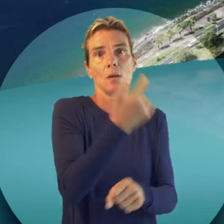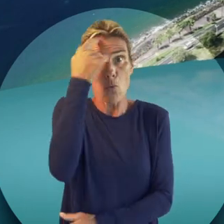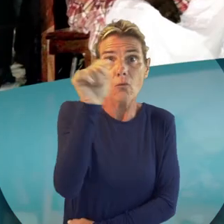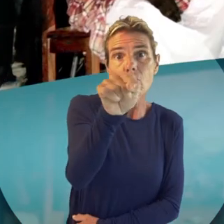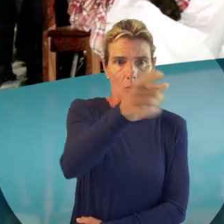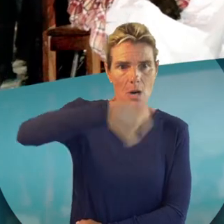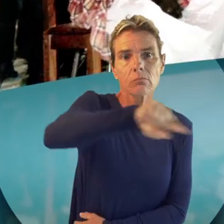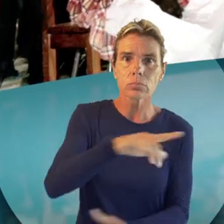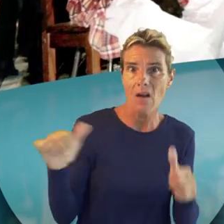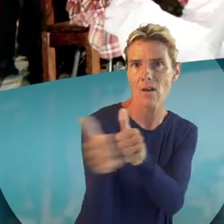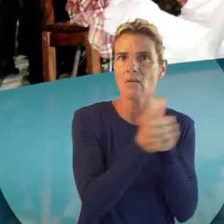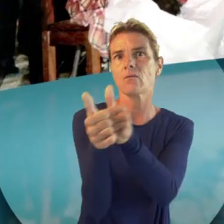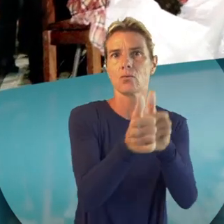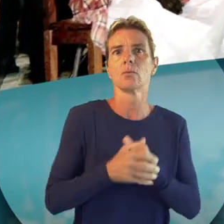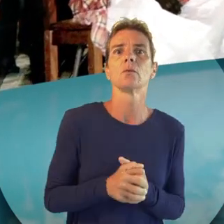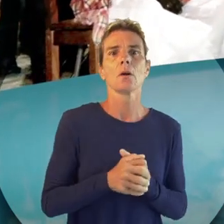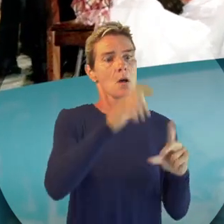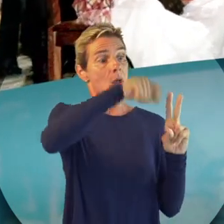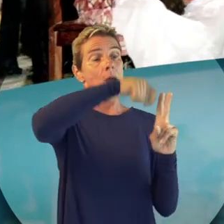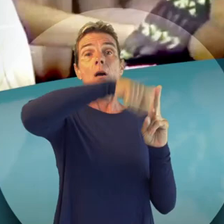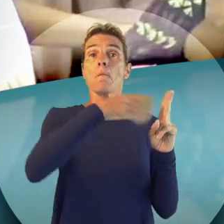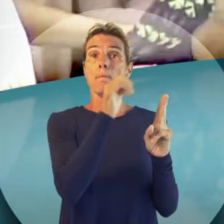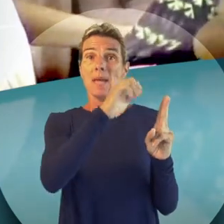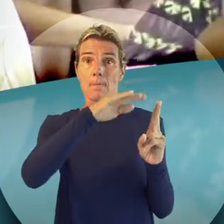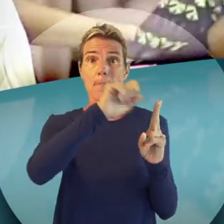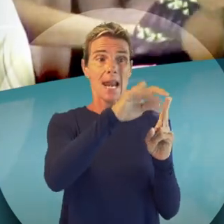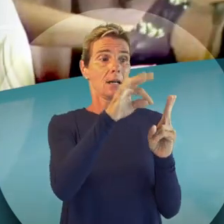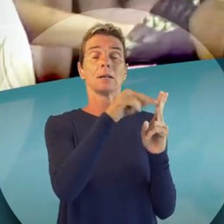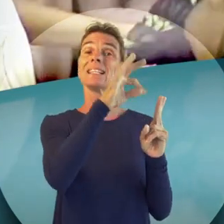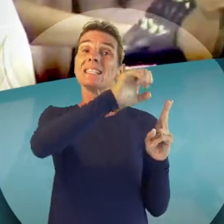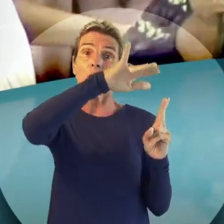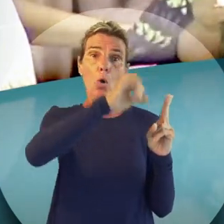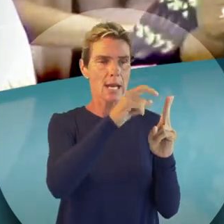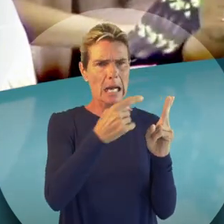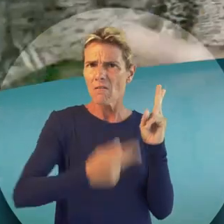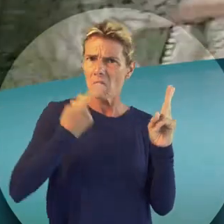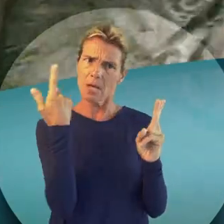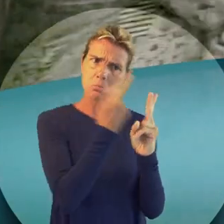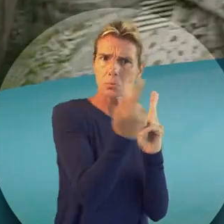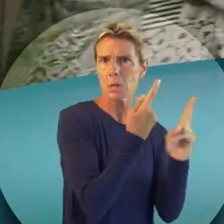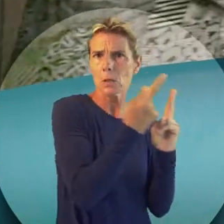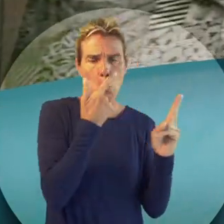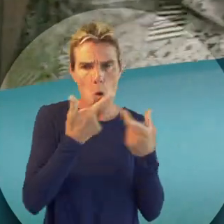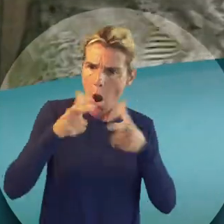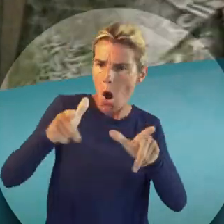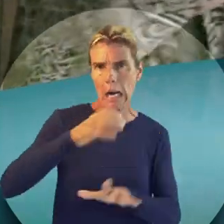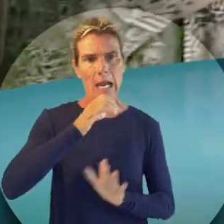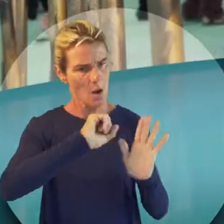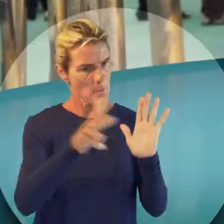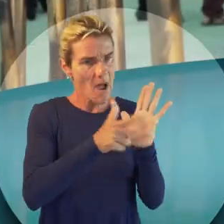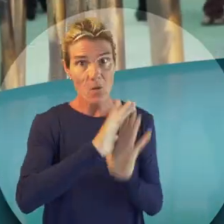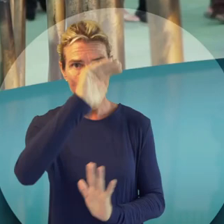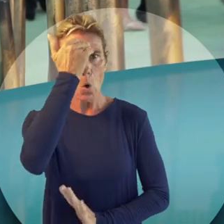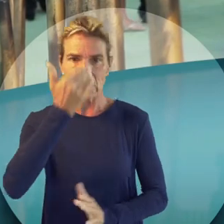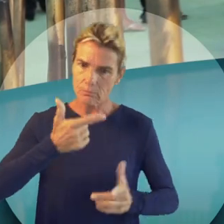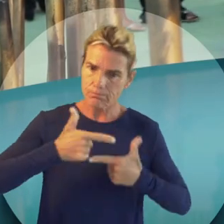et avec vous. Après l'année Guy Tsiolien d'Annie Bébel-Gisler, qui a toute sa vie œuvré pour faire reconnaître le Créole, en nous